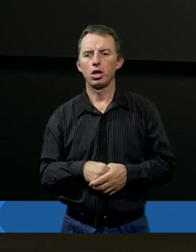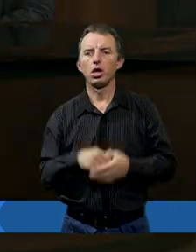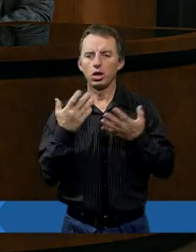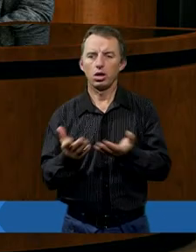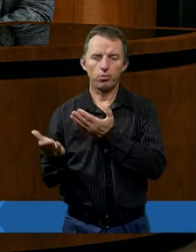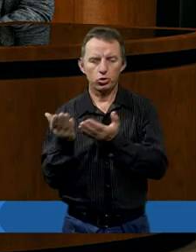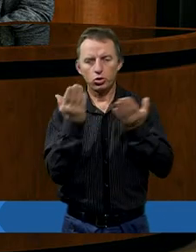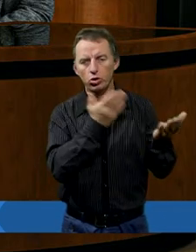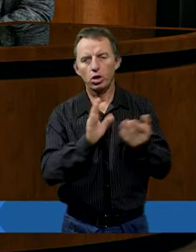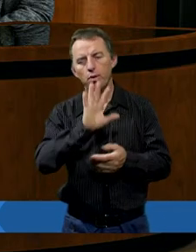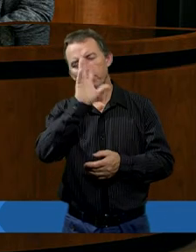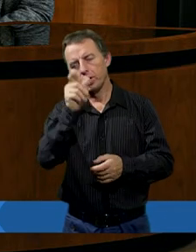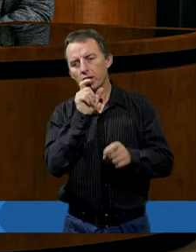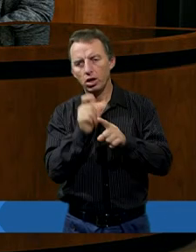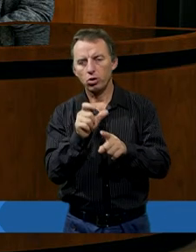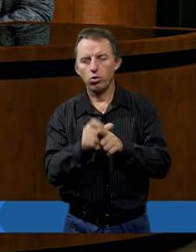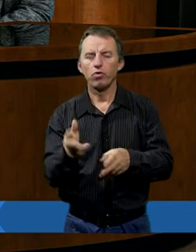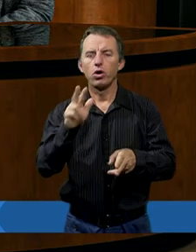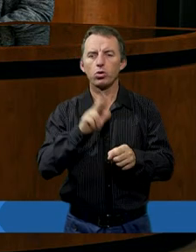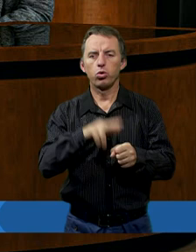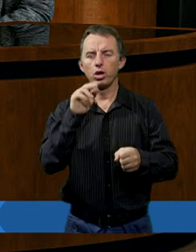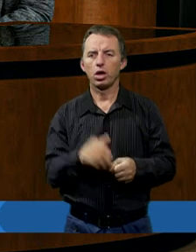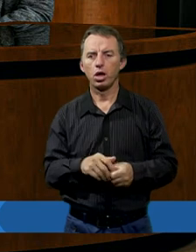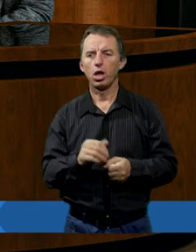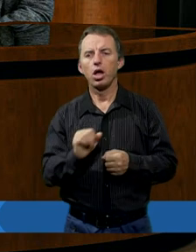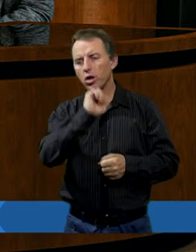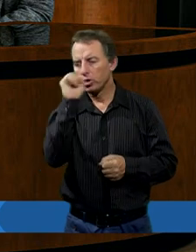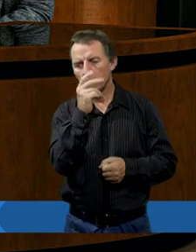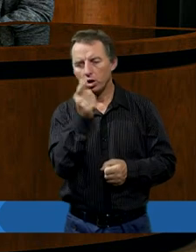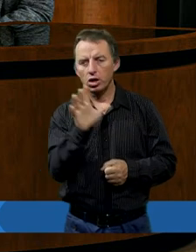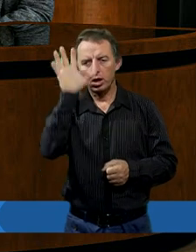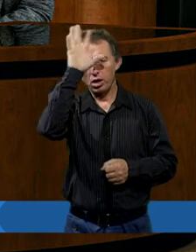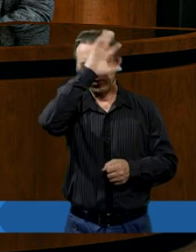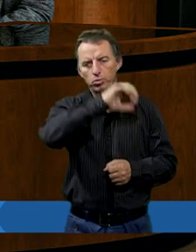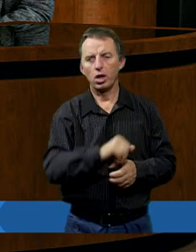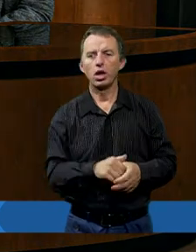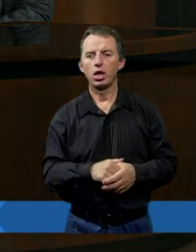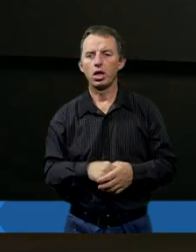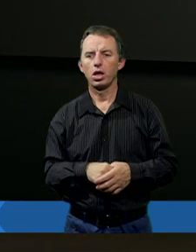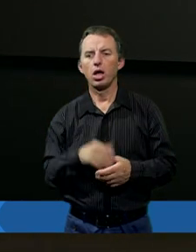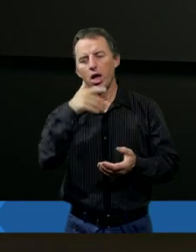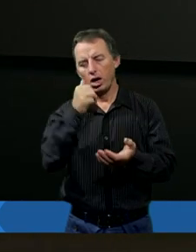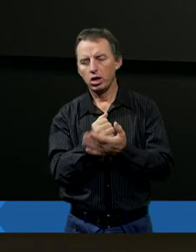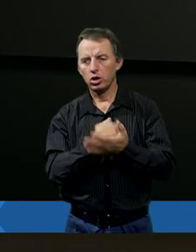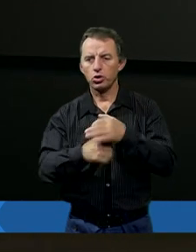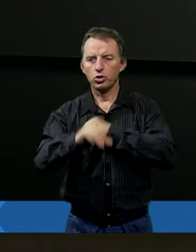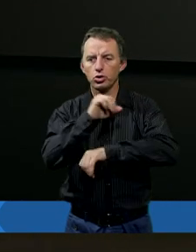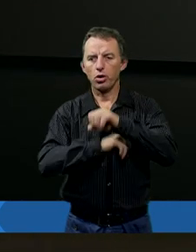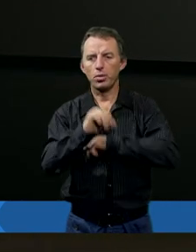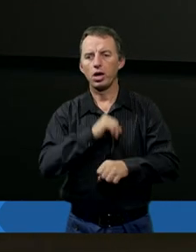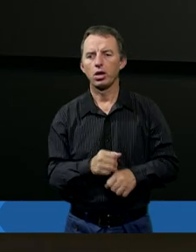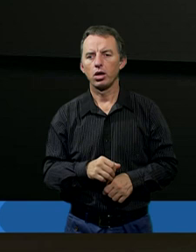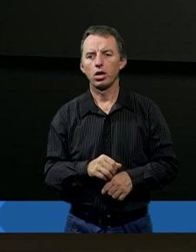chciałam przeczytać piękne słowa, o których abyśmy nigdy nie zapomnieli. z listu do Rzymian.